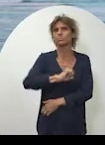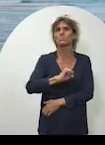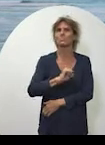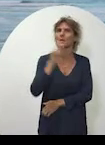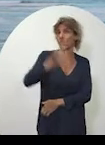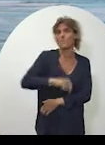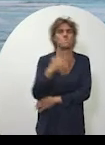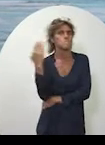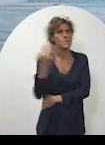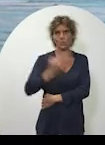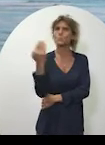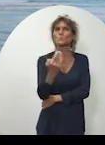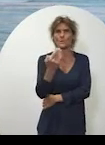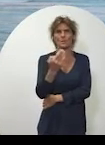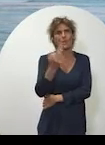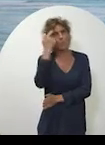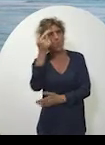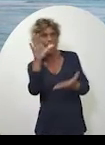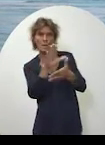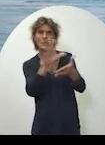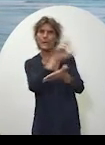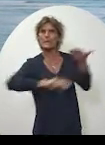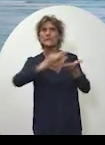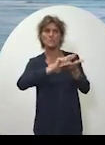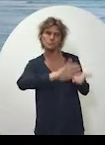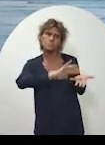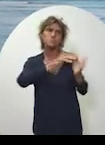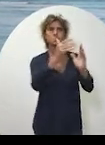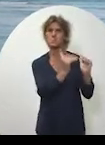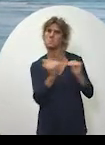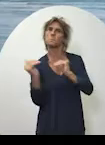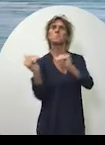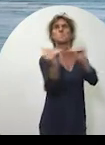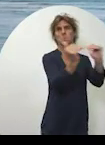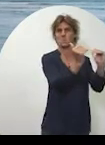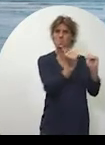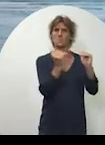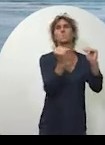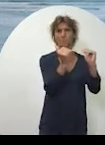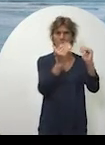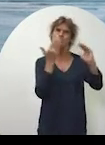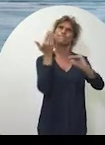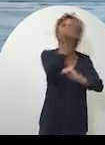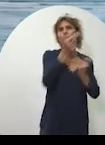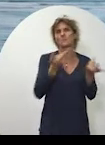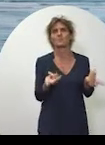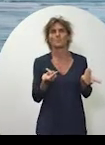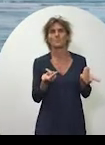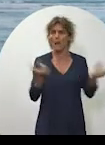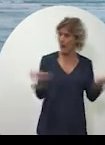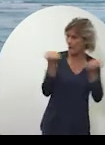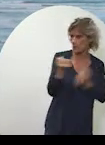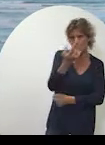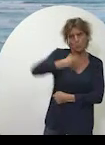performance est une obligation en vue d'un développement constant et équilibré de notre archipel. Toutes nos